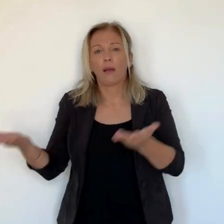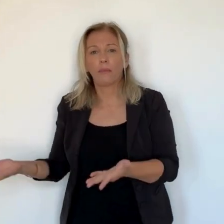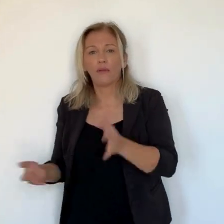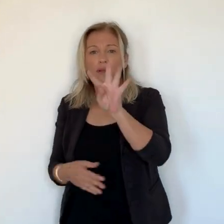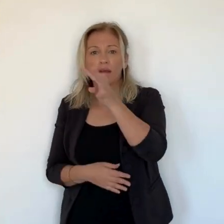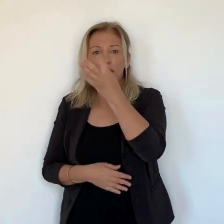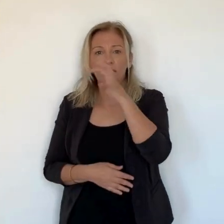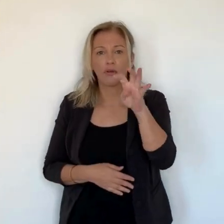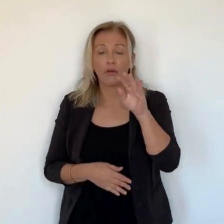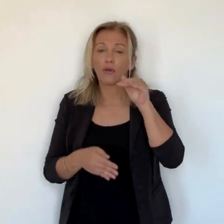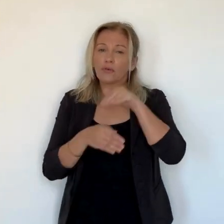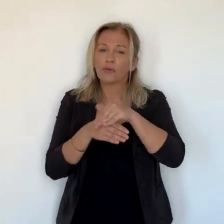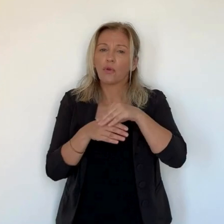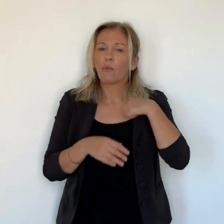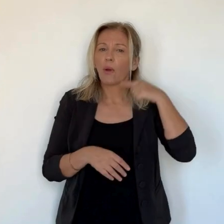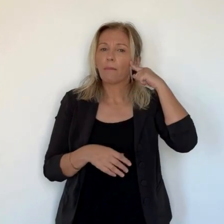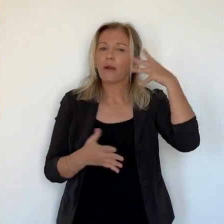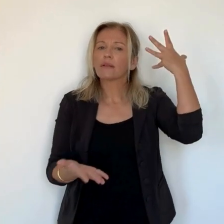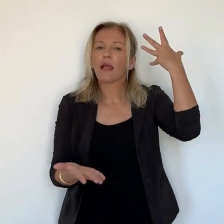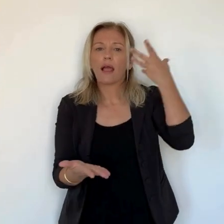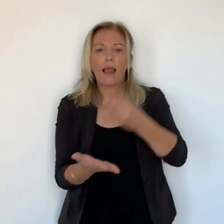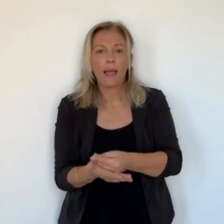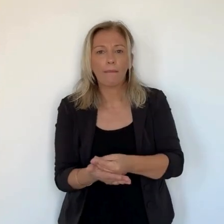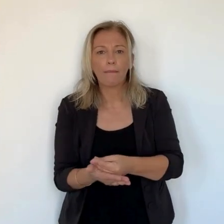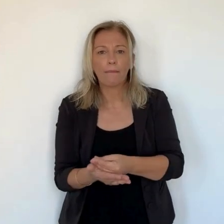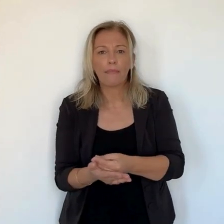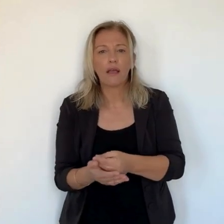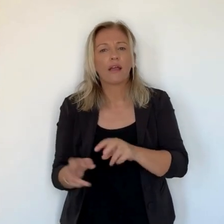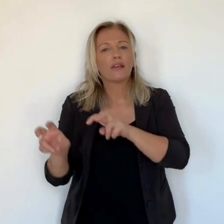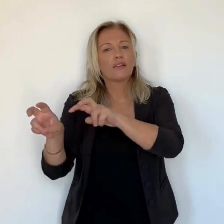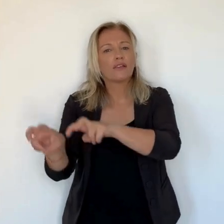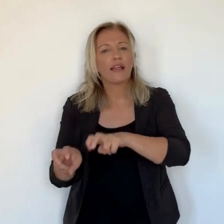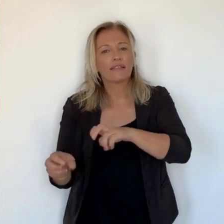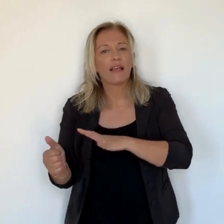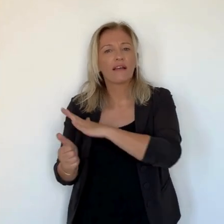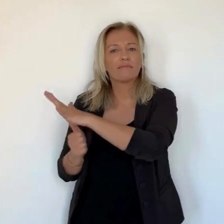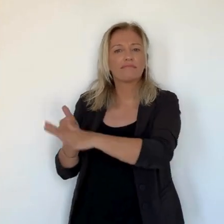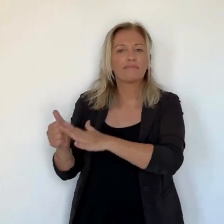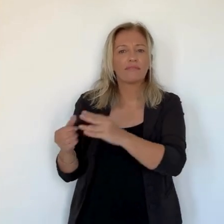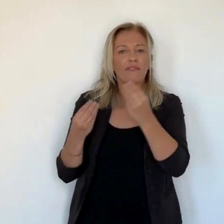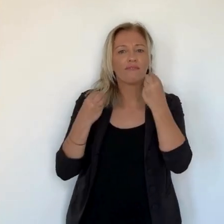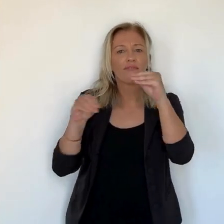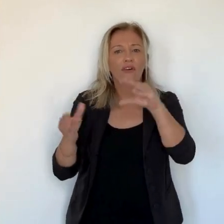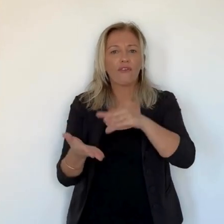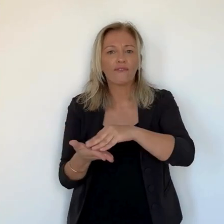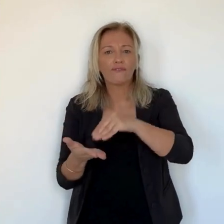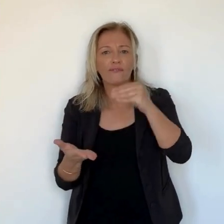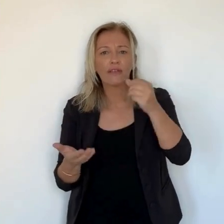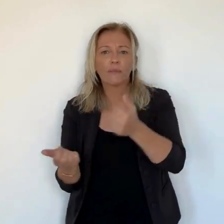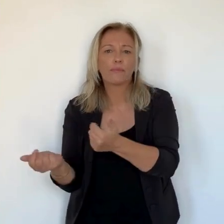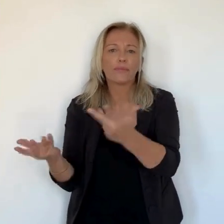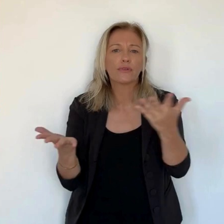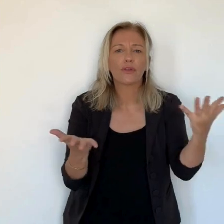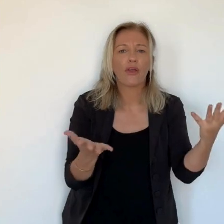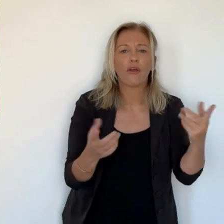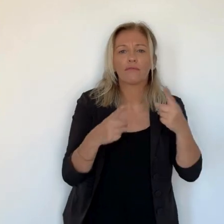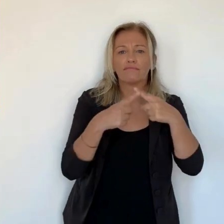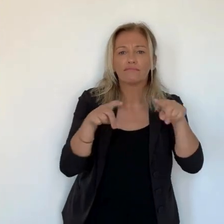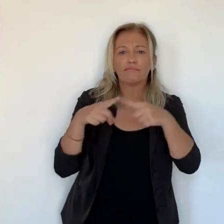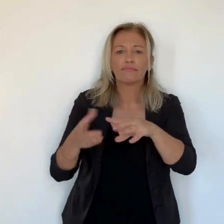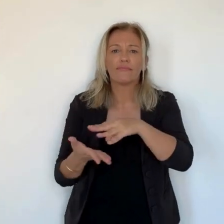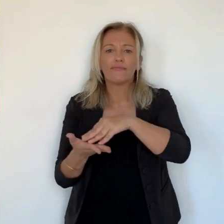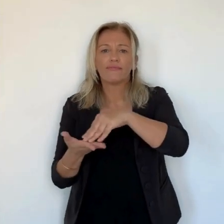on en a ramené 400. Donc on aura, je pense, ce soir, il ne restera plus rien. Figue blanche, noire, fioronne. La pépinière